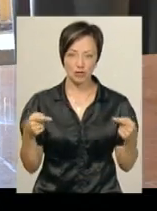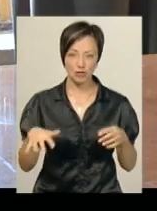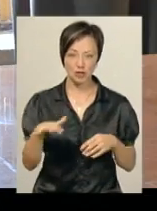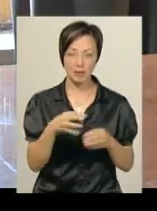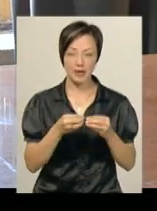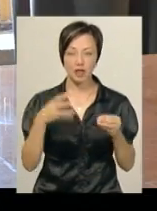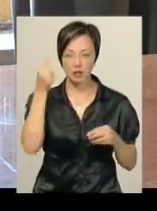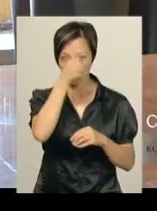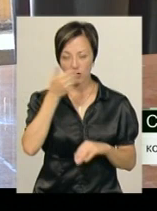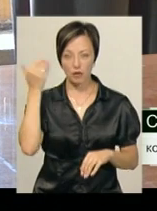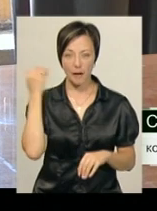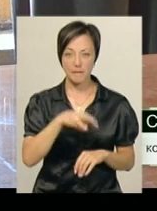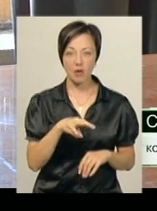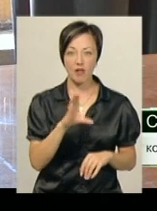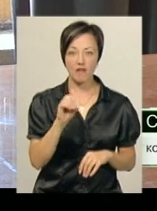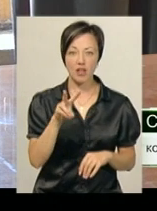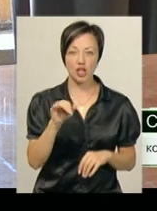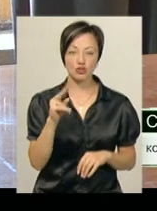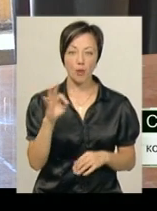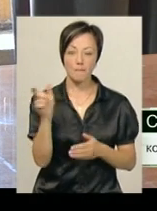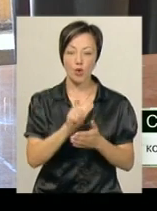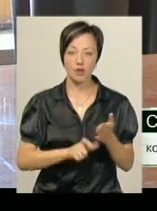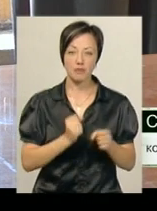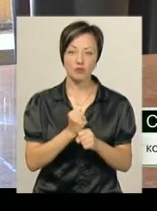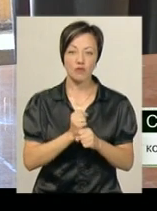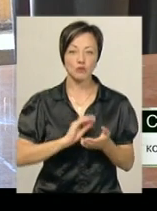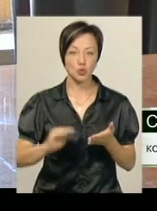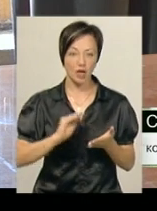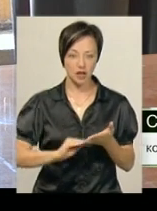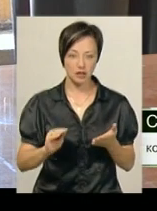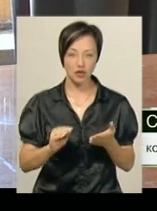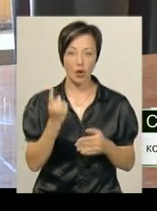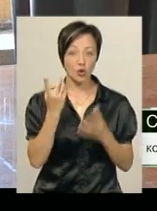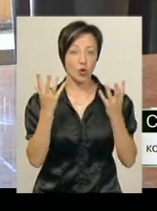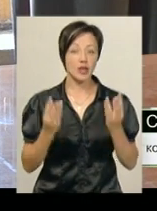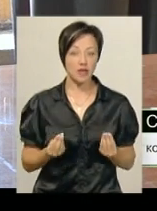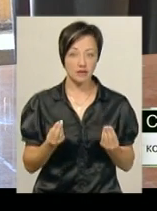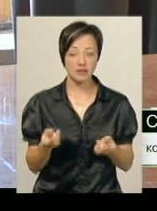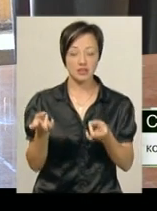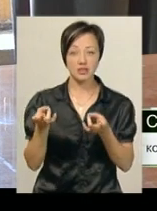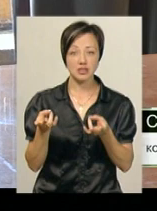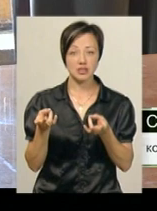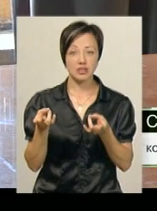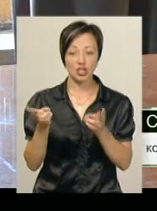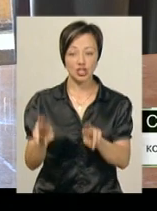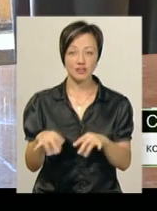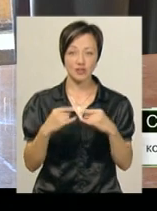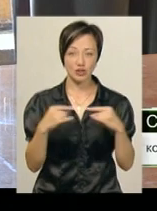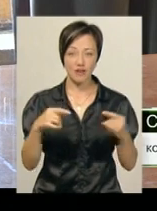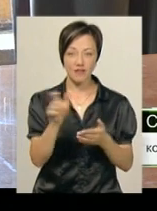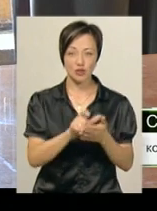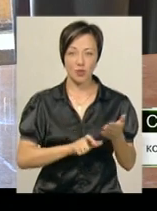15 років тому Микола Величко був поетом і працював журналістом. Одного дня він залишив на своєму робочому столі